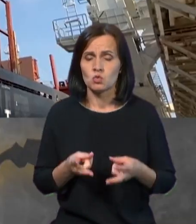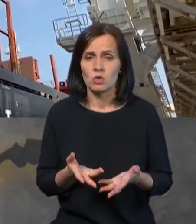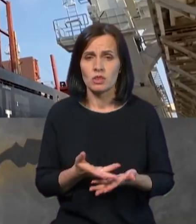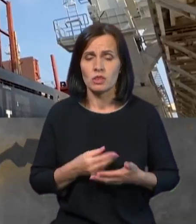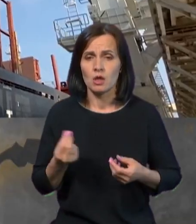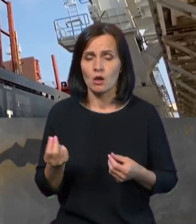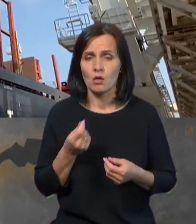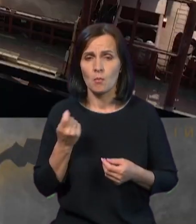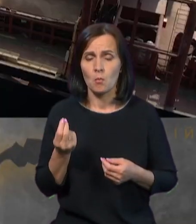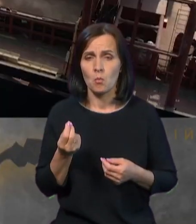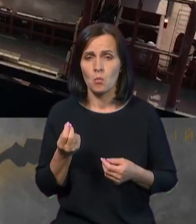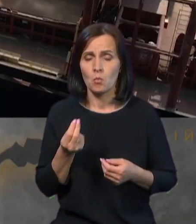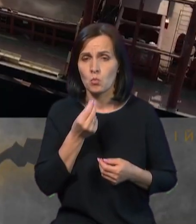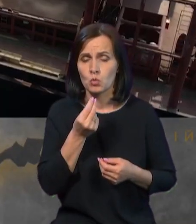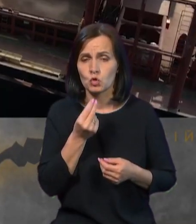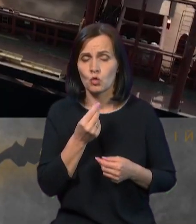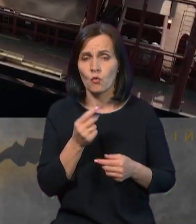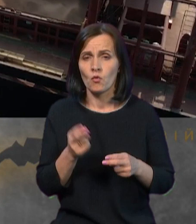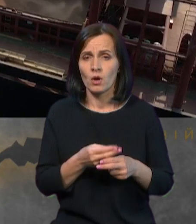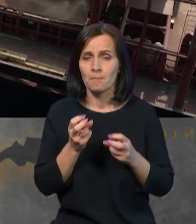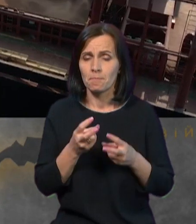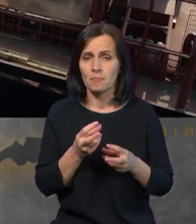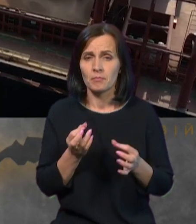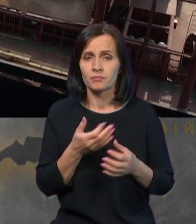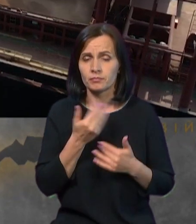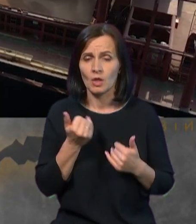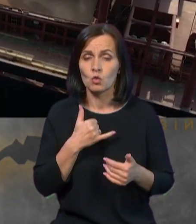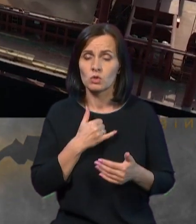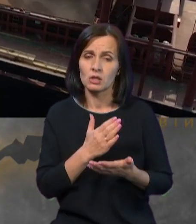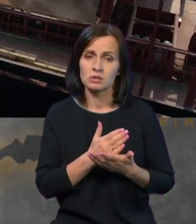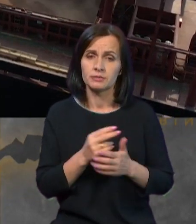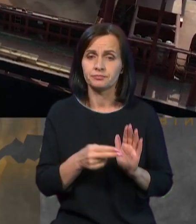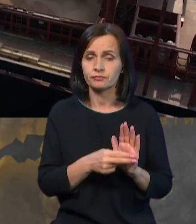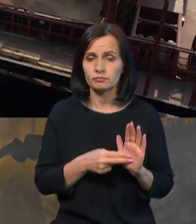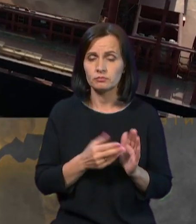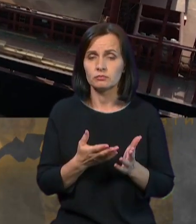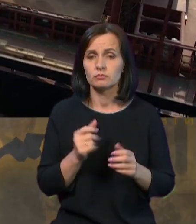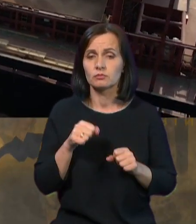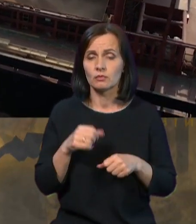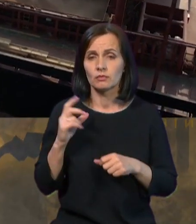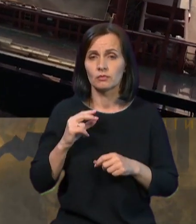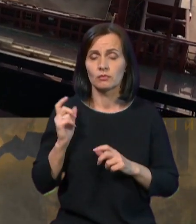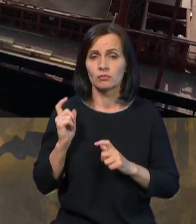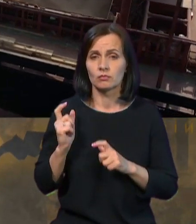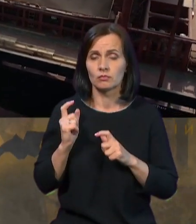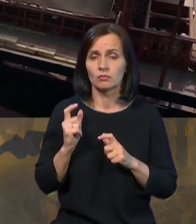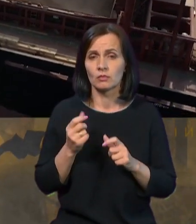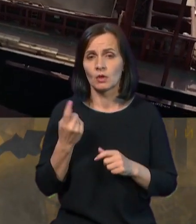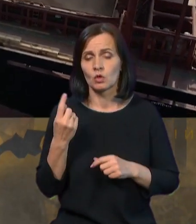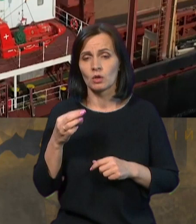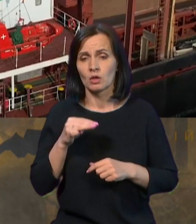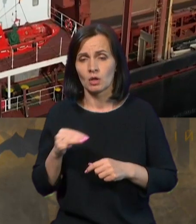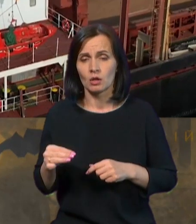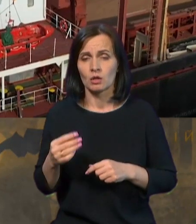нас з вами є залізничка, яка може відвантажувати на сьогодні десь там мільйон-мільйон сто на місяць